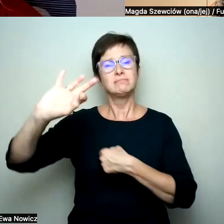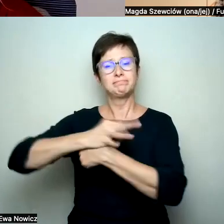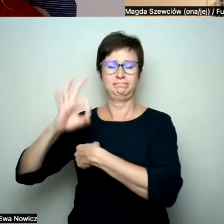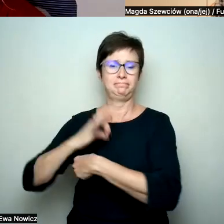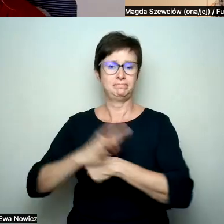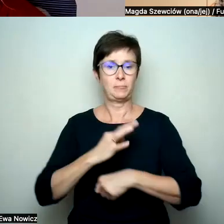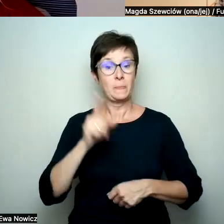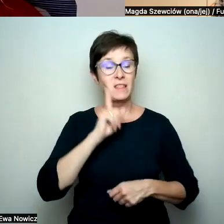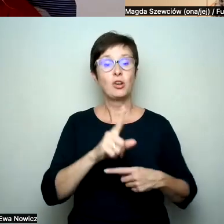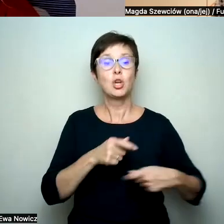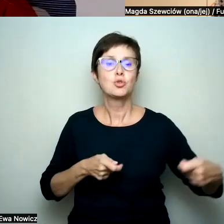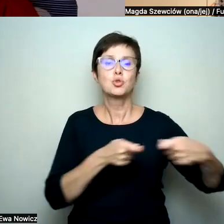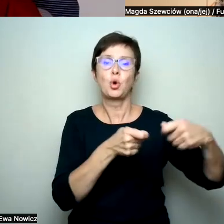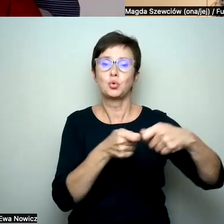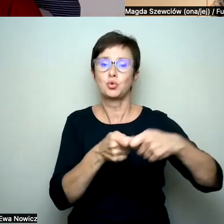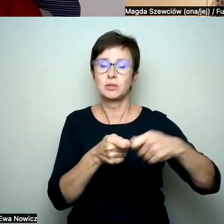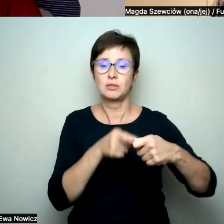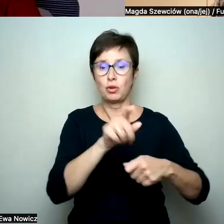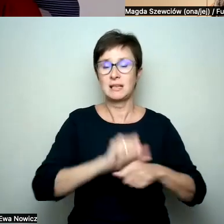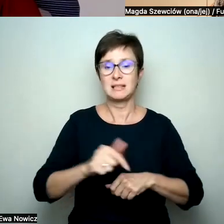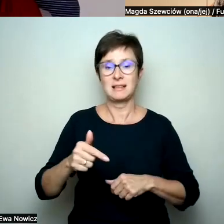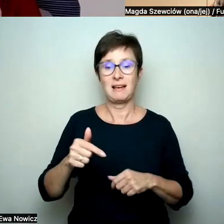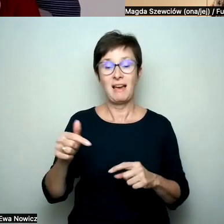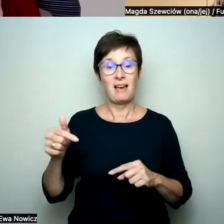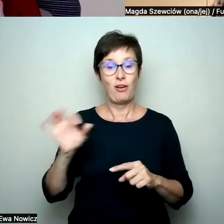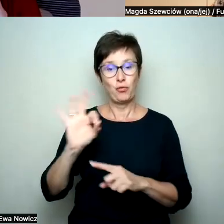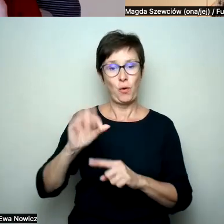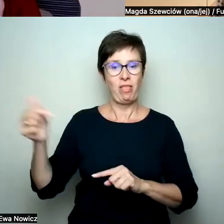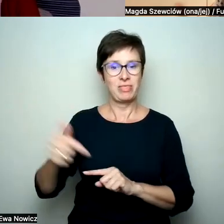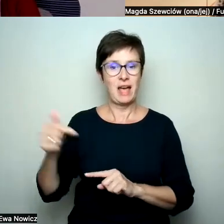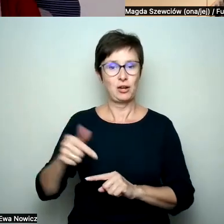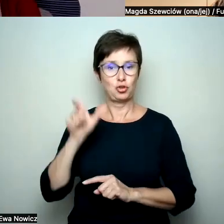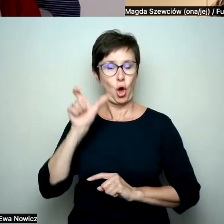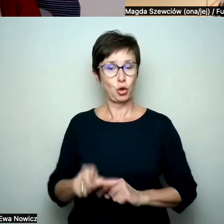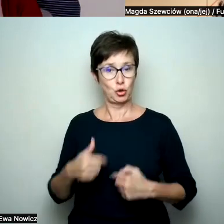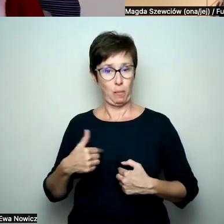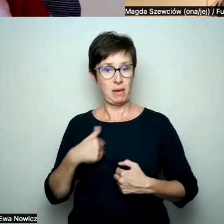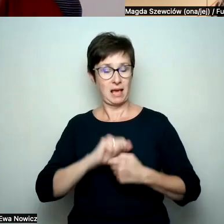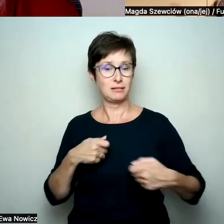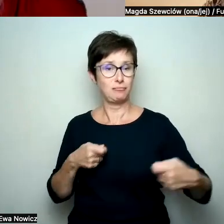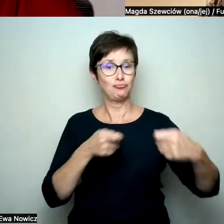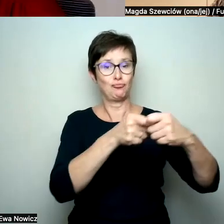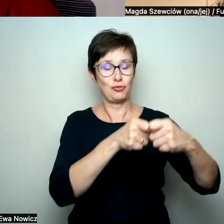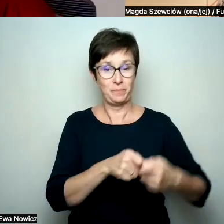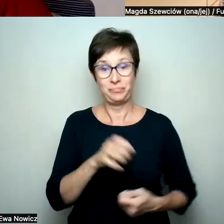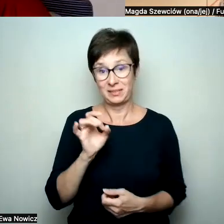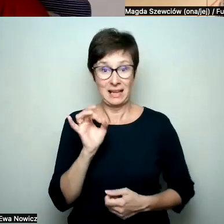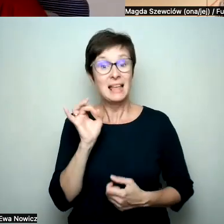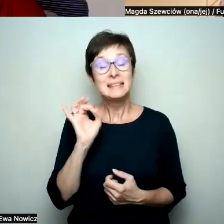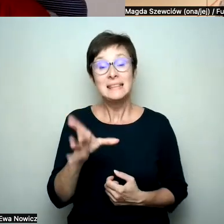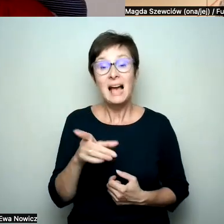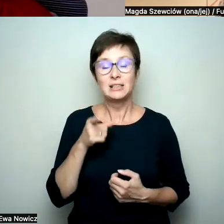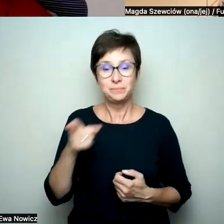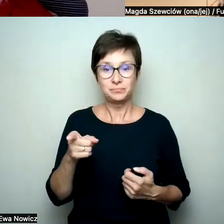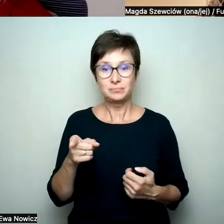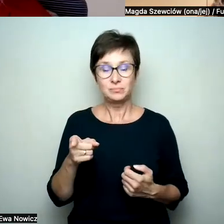że sojusznictwo jest w interesie też osób sojuszniczych. To znaczy, że to jest jednak coś, co daje